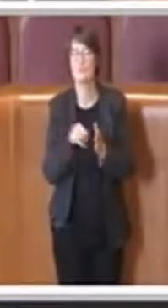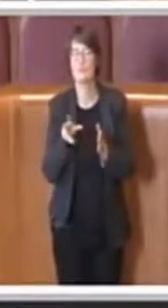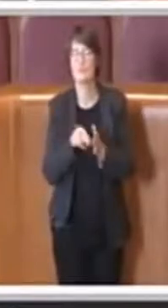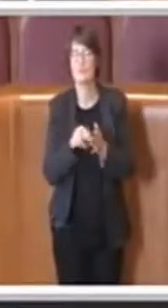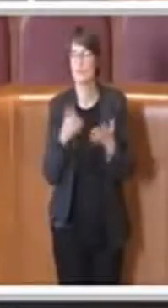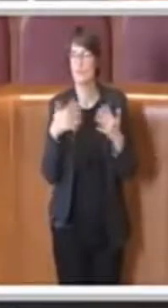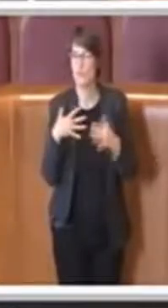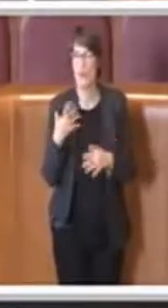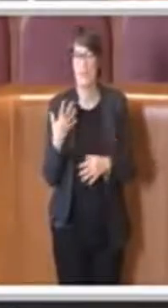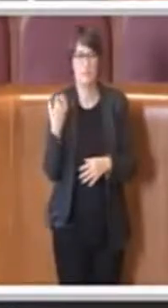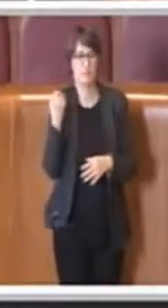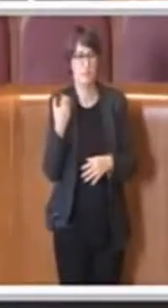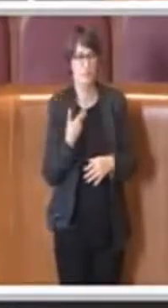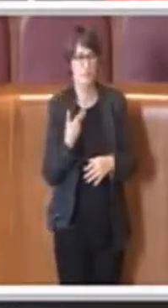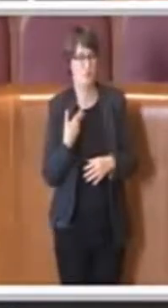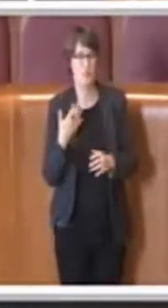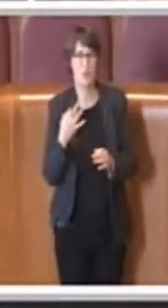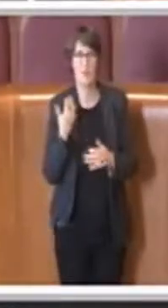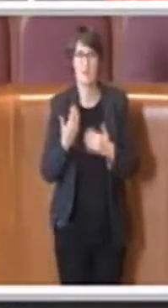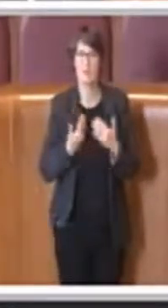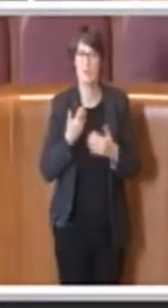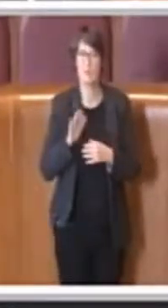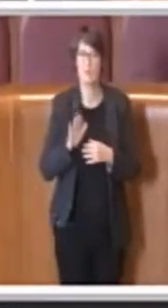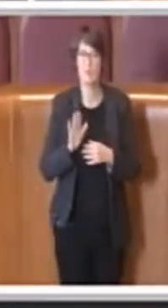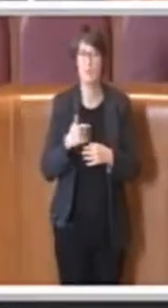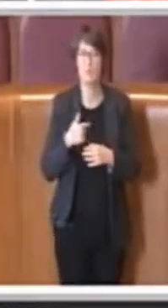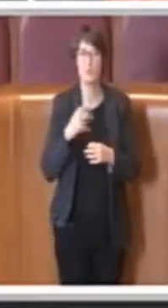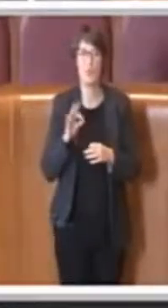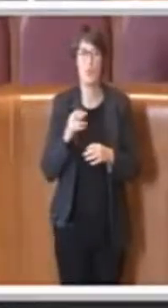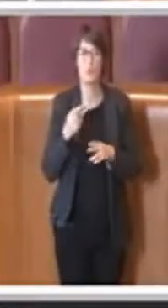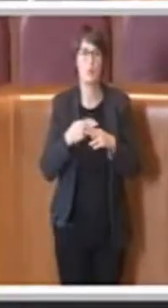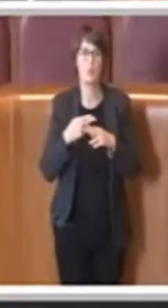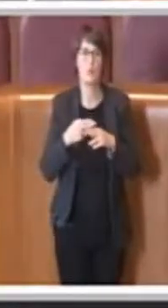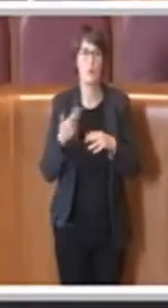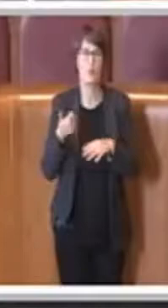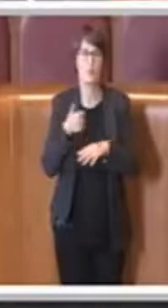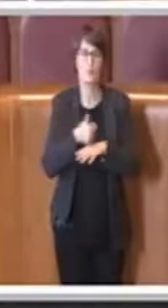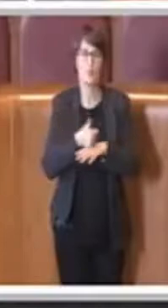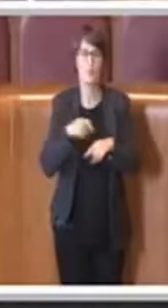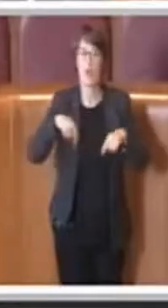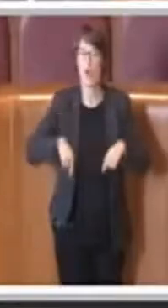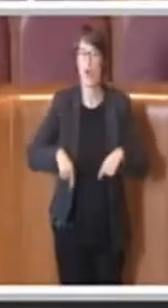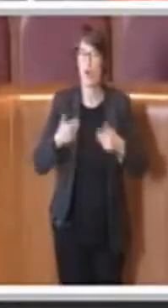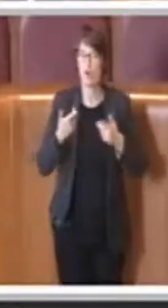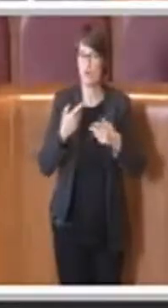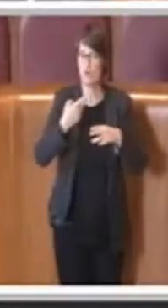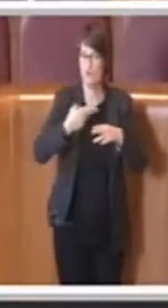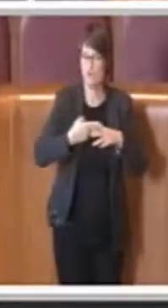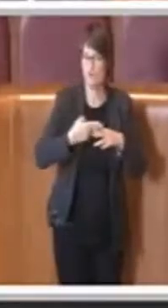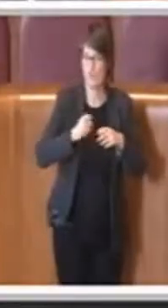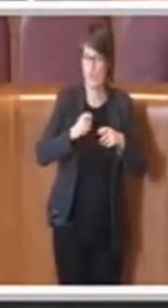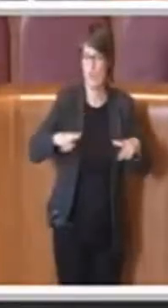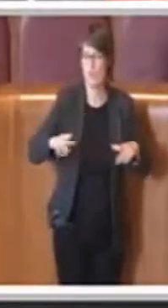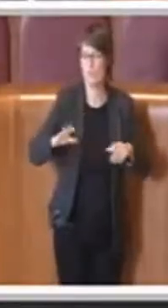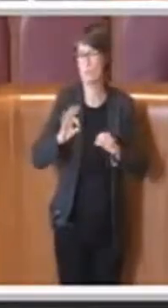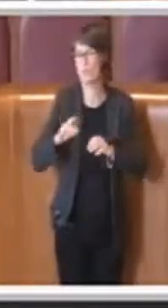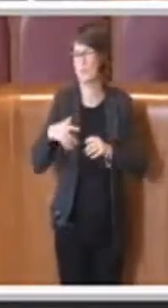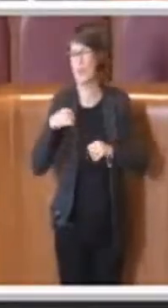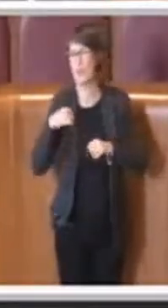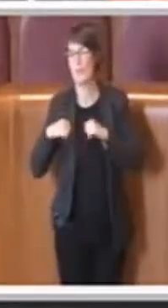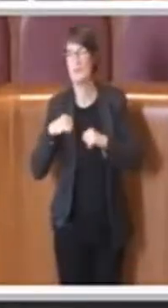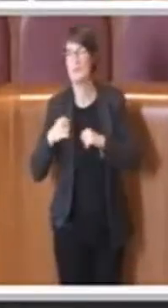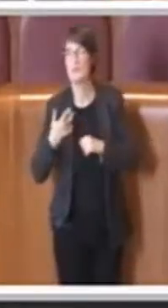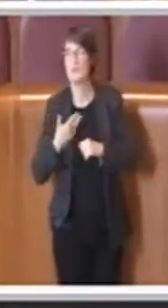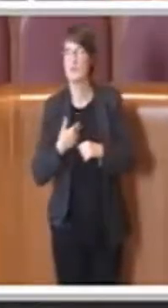e sviluppati da Roma Capitale, oggi la città di Roma e l'amministrazione ha già un applicativo, che è quello delle petizioni